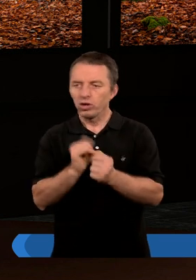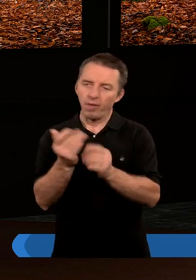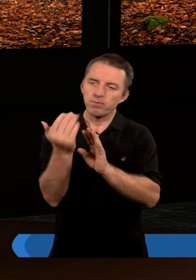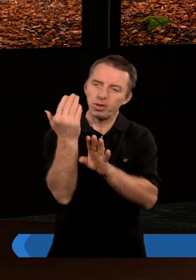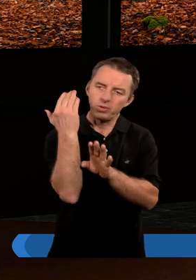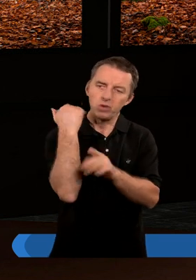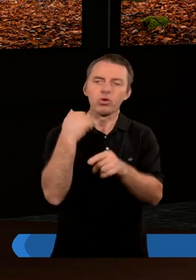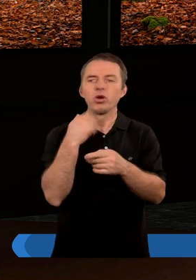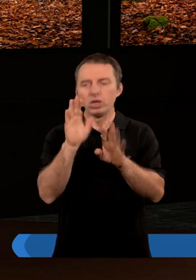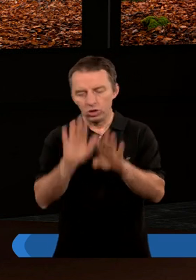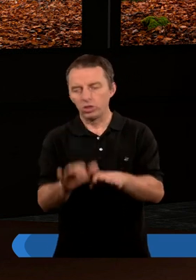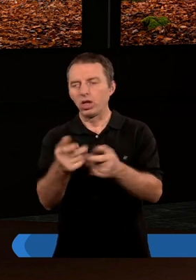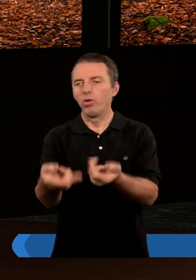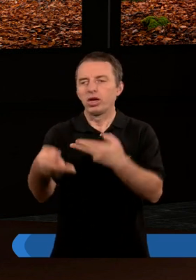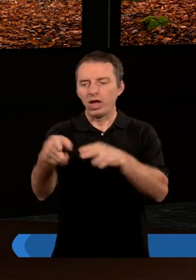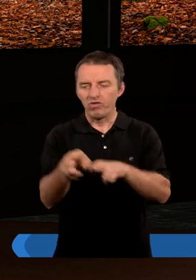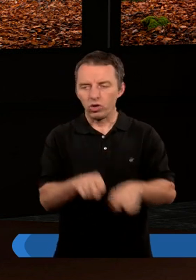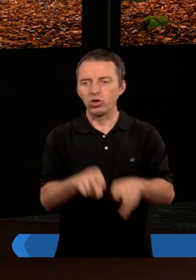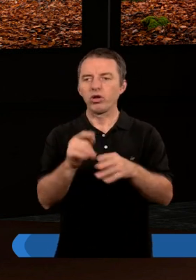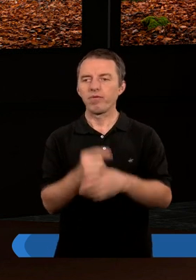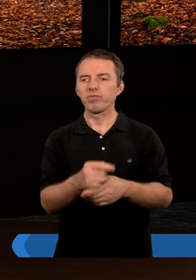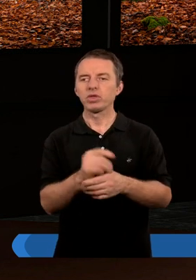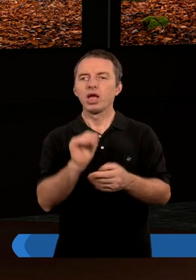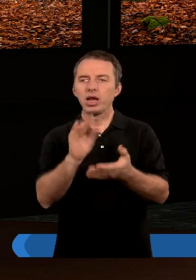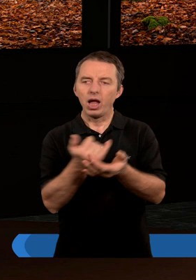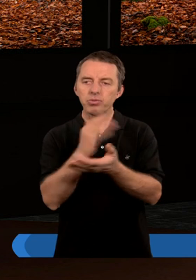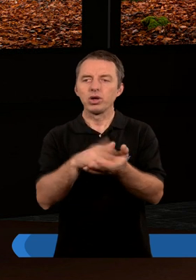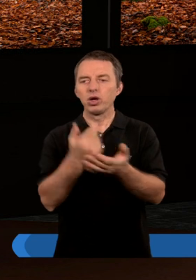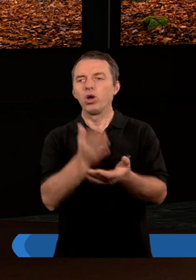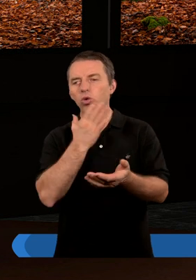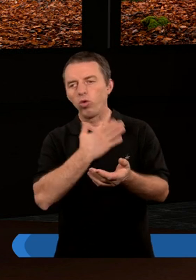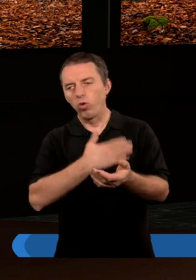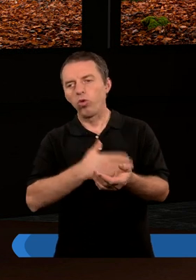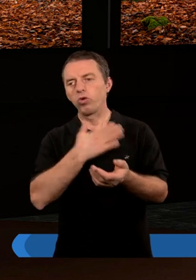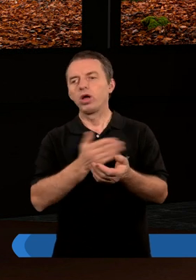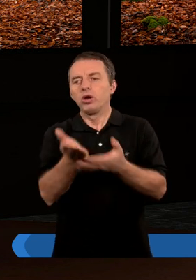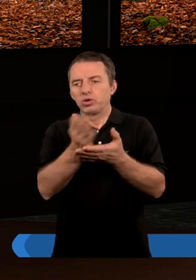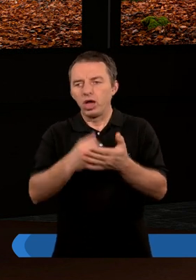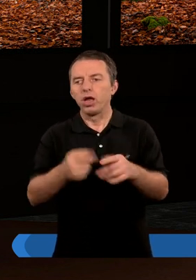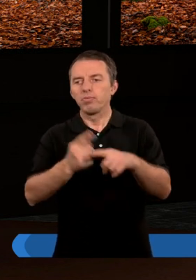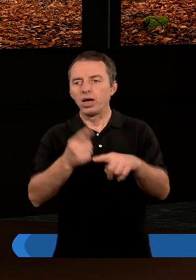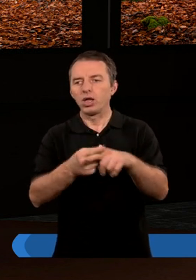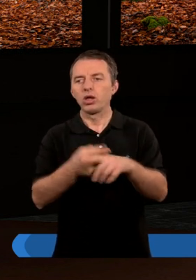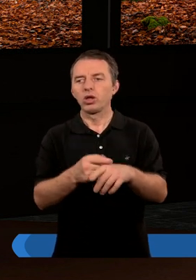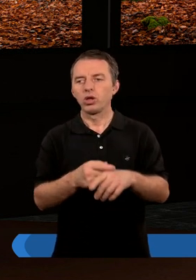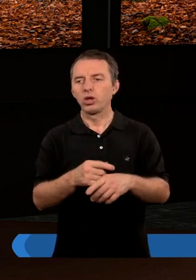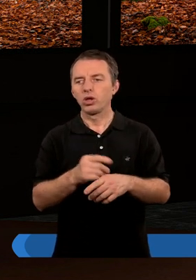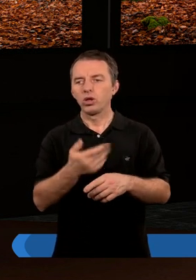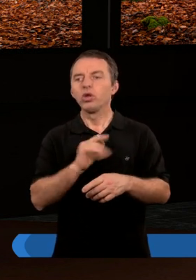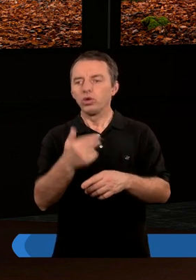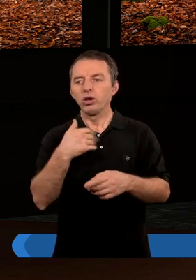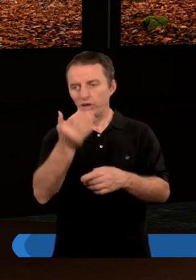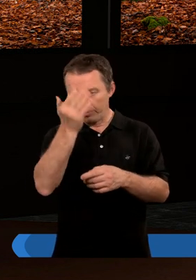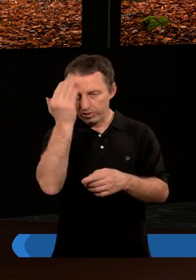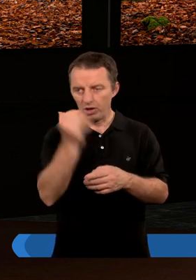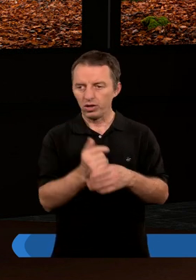przeszłości, zanim był człowiekiem nawróconym. I nie wiem, ja na przykład zawsze lubiłem taką ciężką, metalową muzykę. To było coś, co